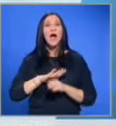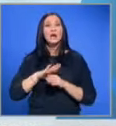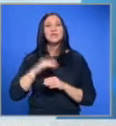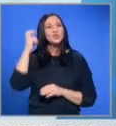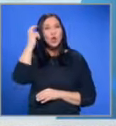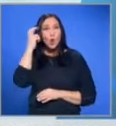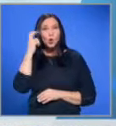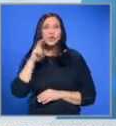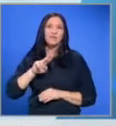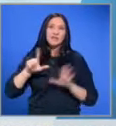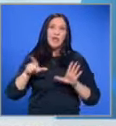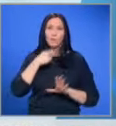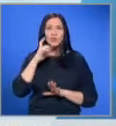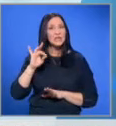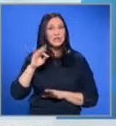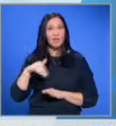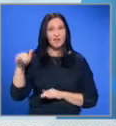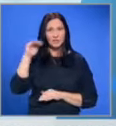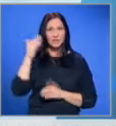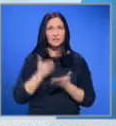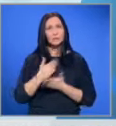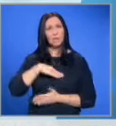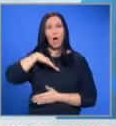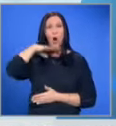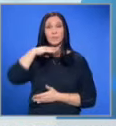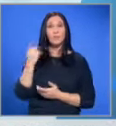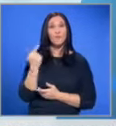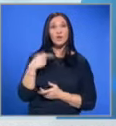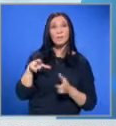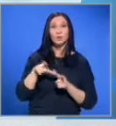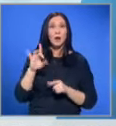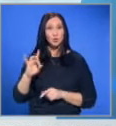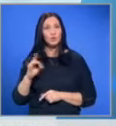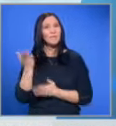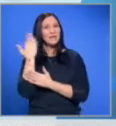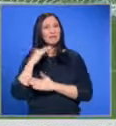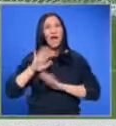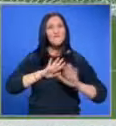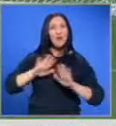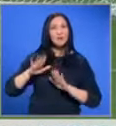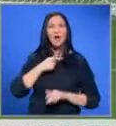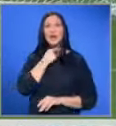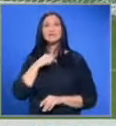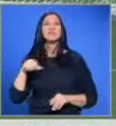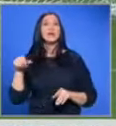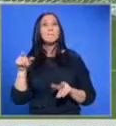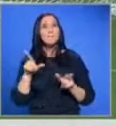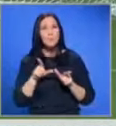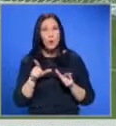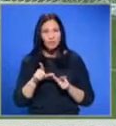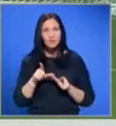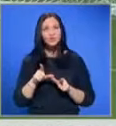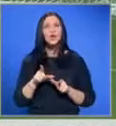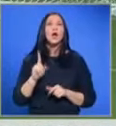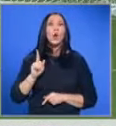години средна възраст на състава. Сред най-опитните повикани от Мил Драк Радолович е бившият вратар на Левски Милан Мятович. Стражът, който пази за